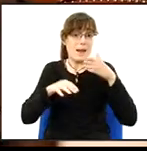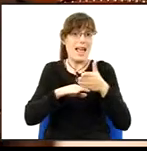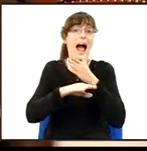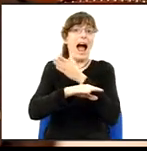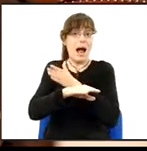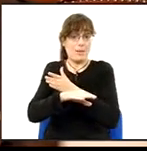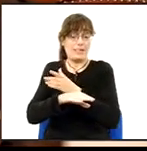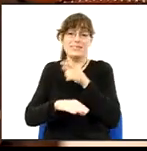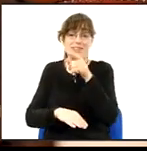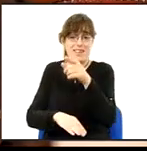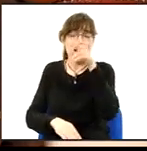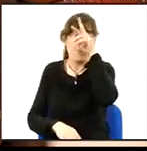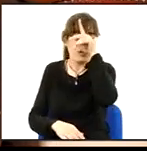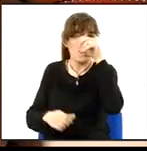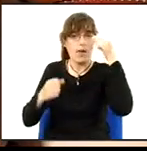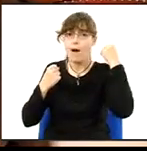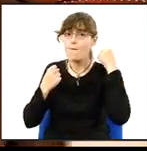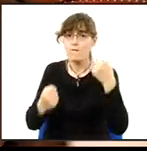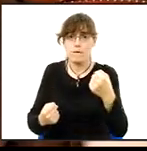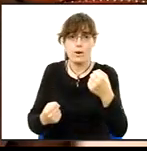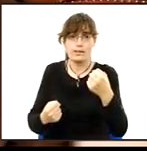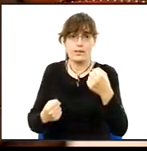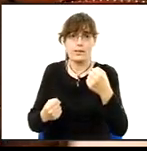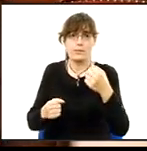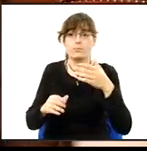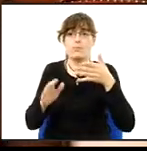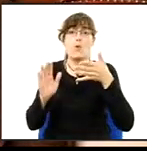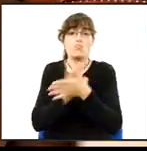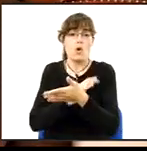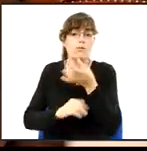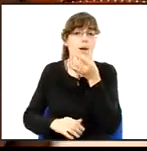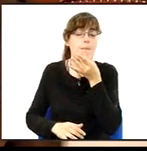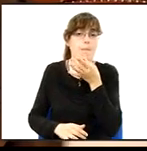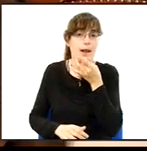sentia molt preocupada, molt preocupada amb el que podia passar al Brasil